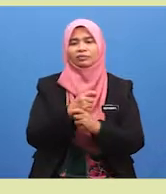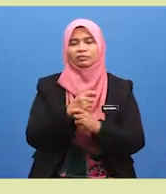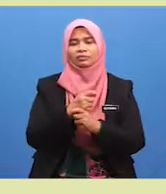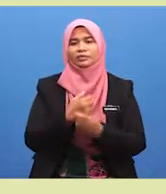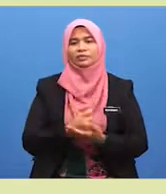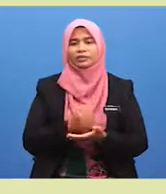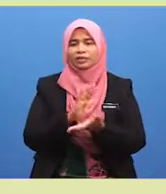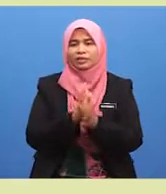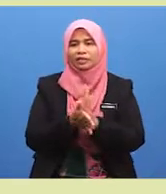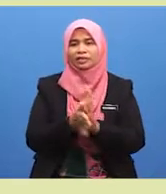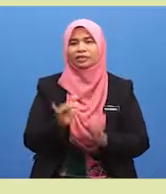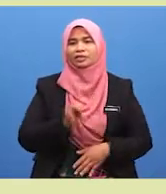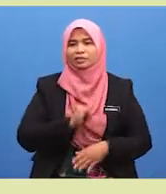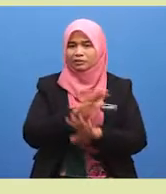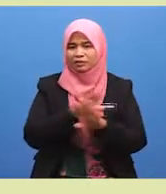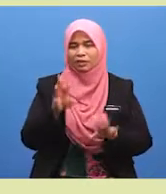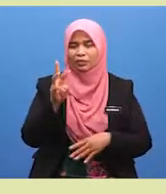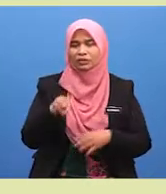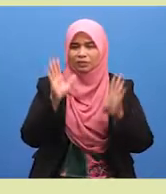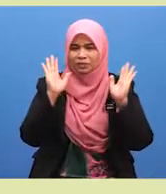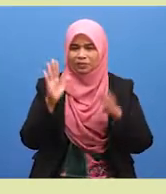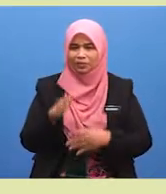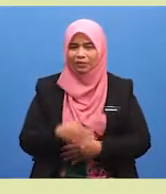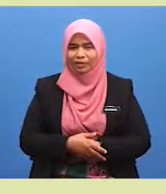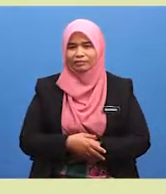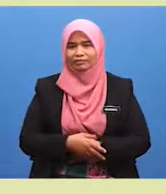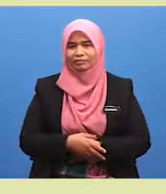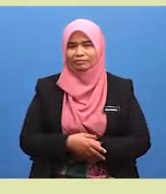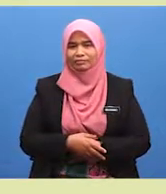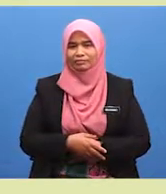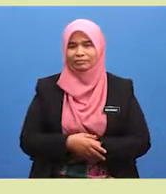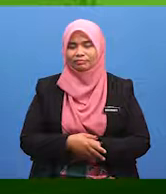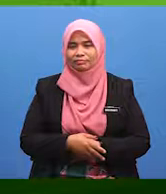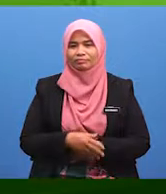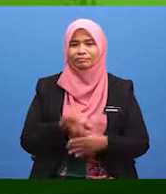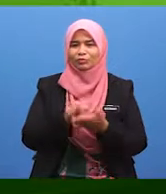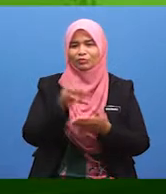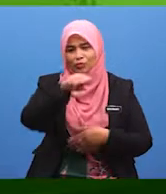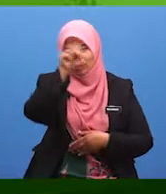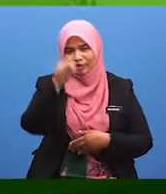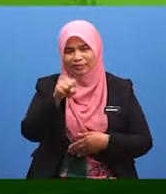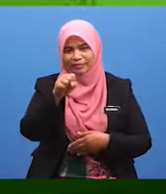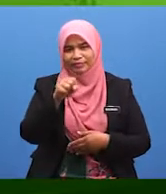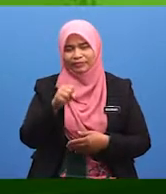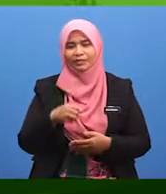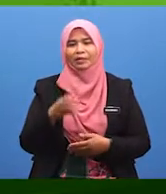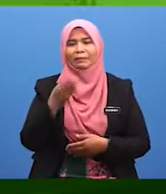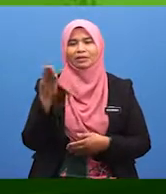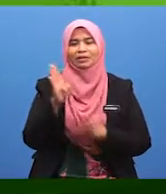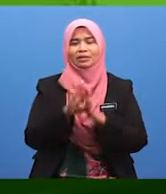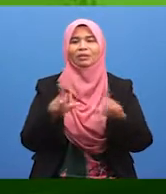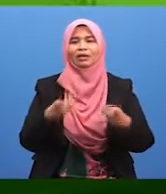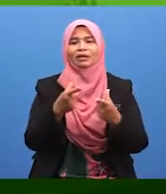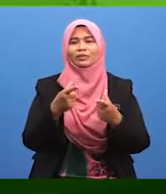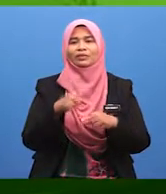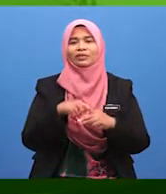tahun. Jadi, saya tidak wajib solatkan Ustaz. Itu persoalannya. Biasa